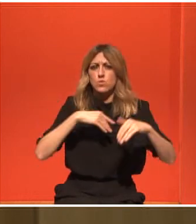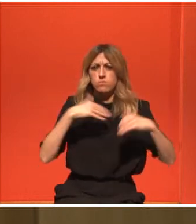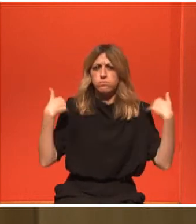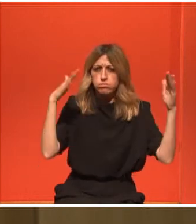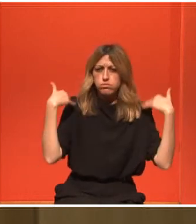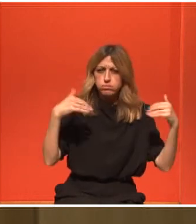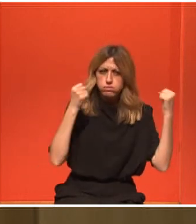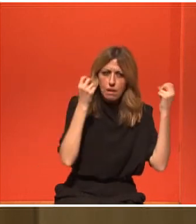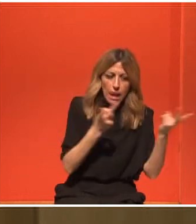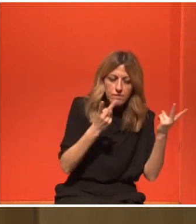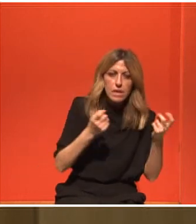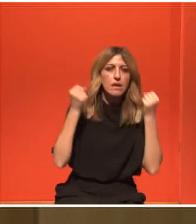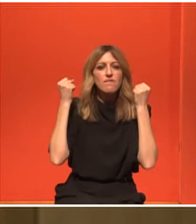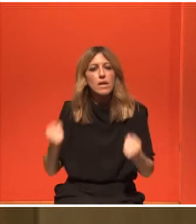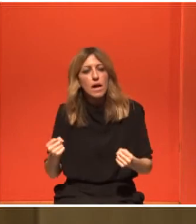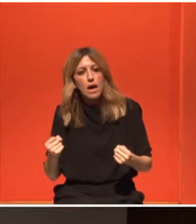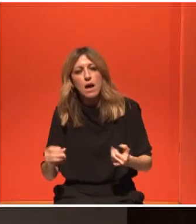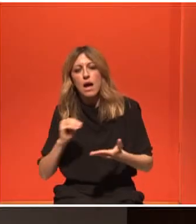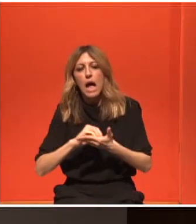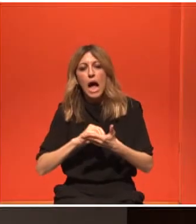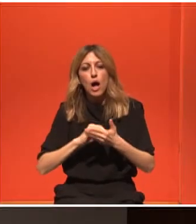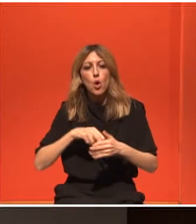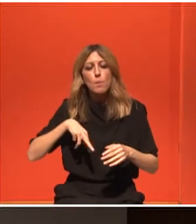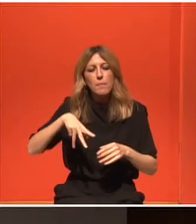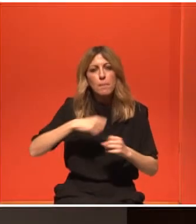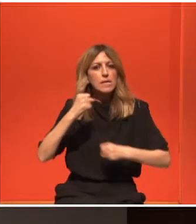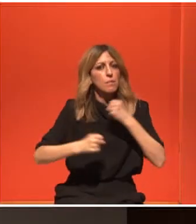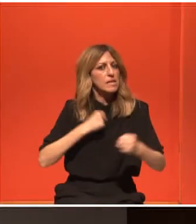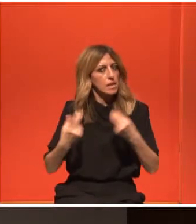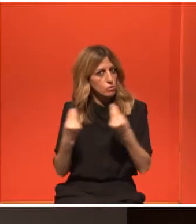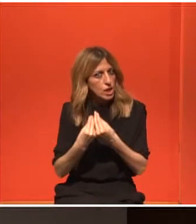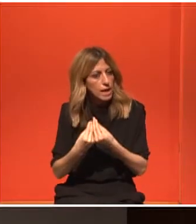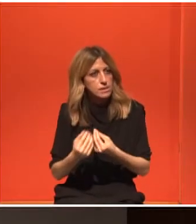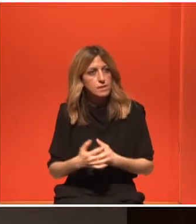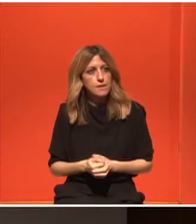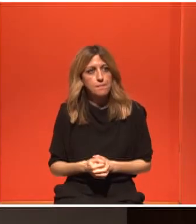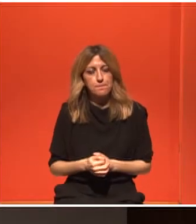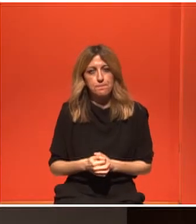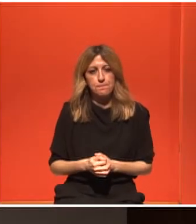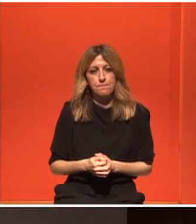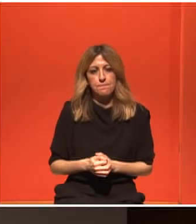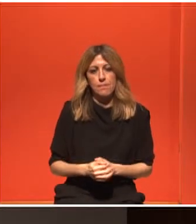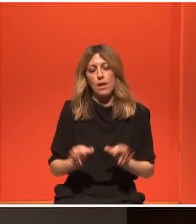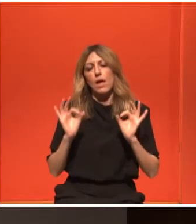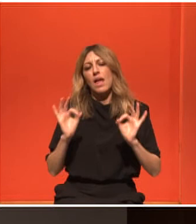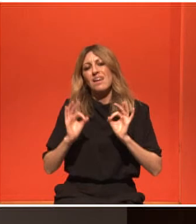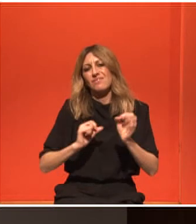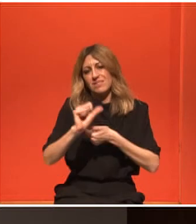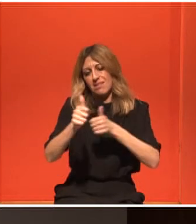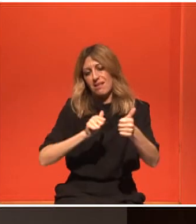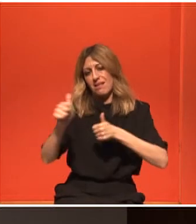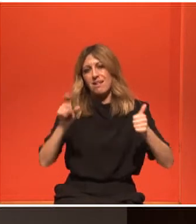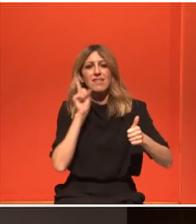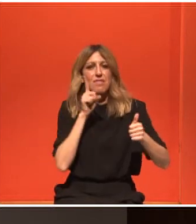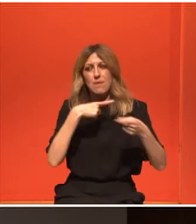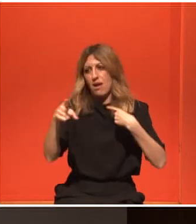είναι για σένα, κύριε Τσολάκη. Ναι. Αυτή τη στιγμή μπορούμε να πούμε ότι φυσικά κάθε περίπτωση είναι εξατομικευμένη, αλλά γενικά